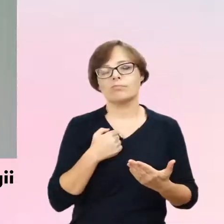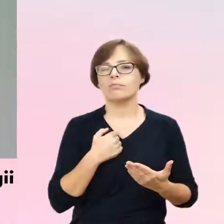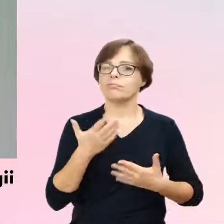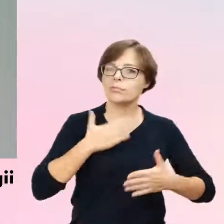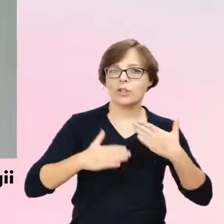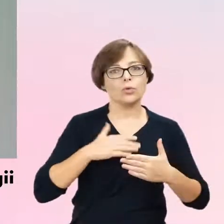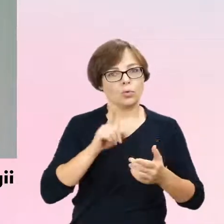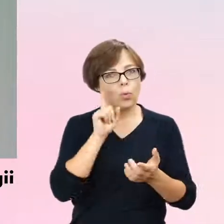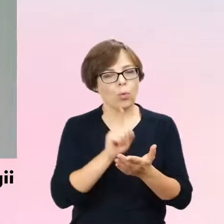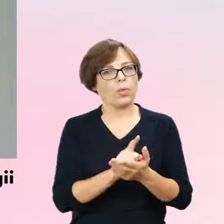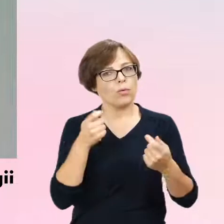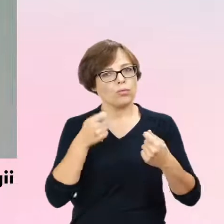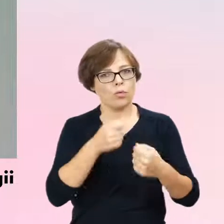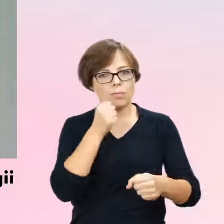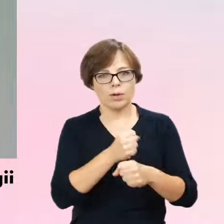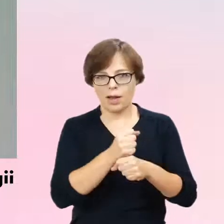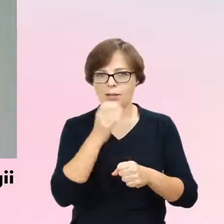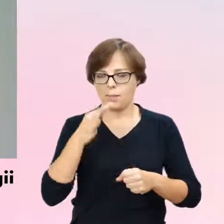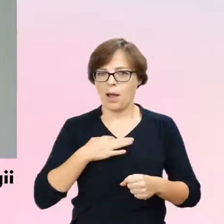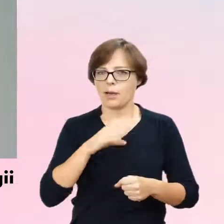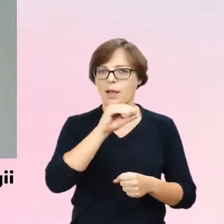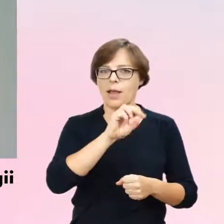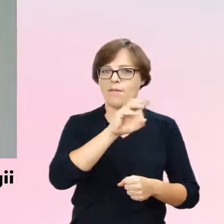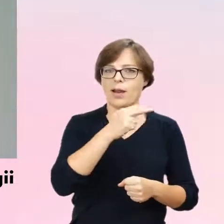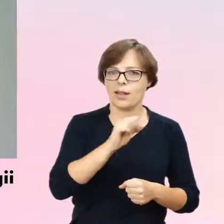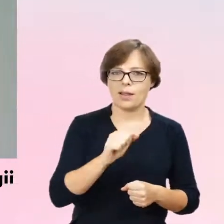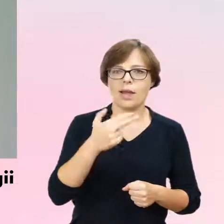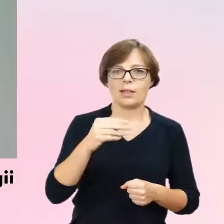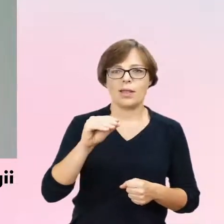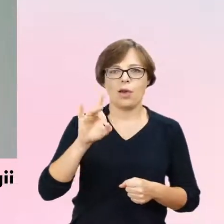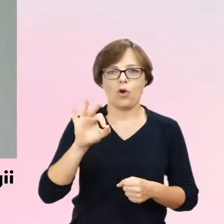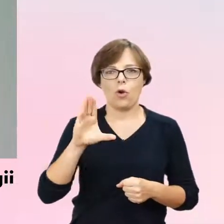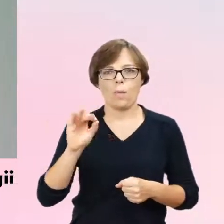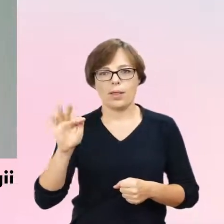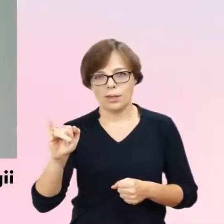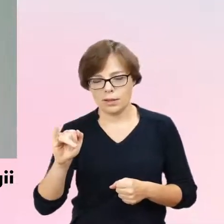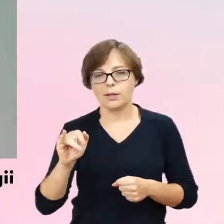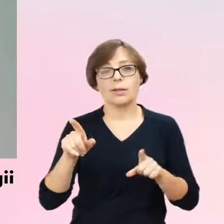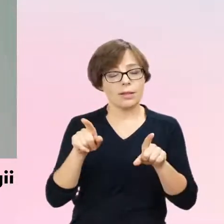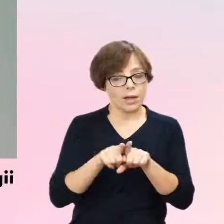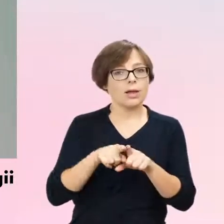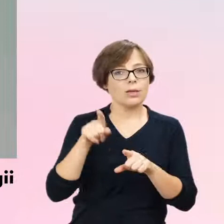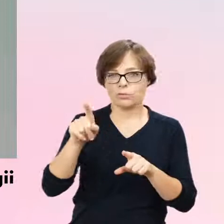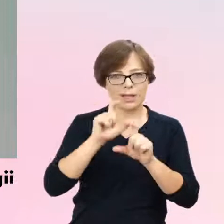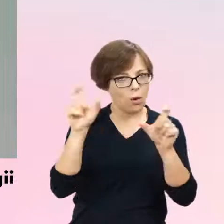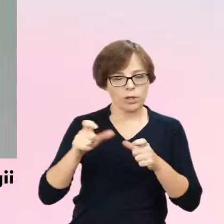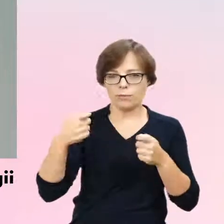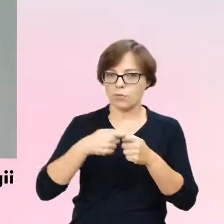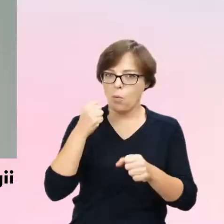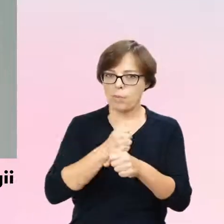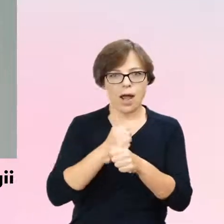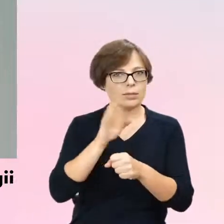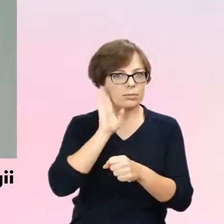nawiązać współpracę z panią Eweliną Govetti i ona cały czas trwa i się rozwija.